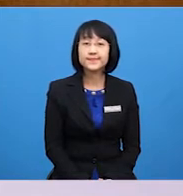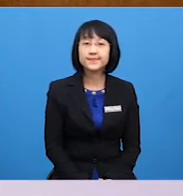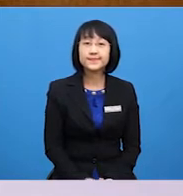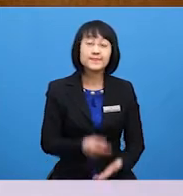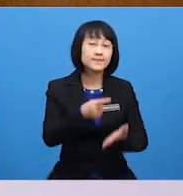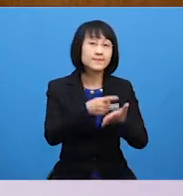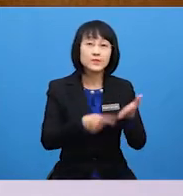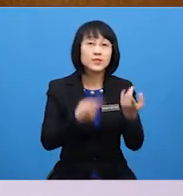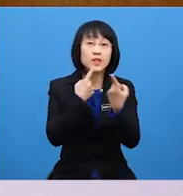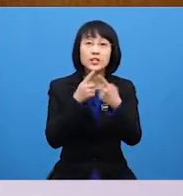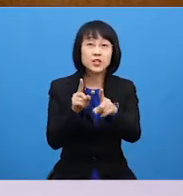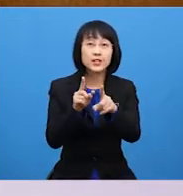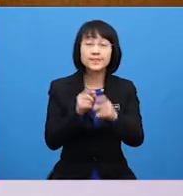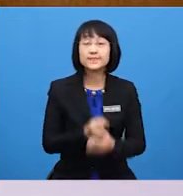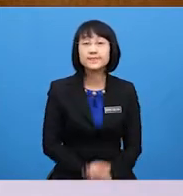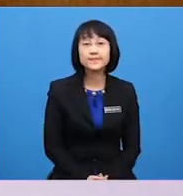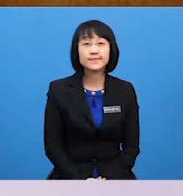So What's the answer?